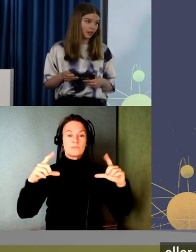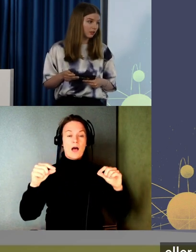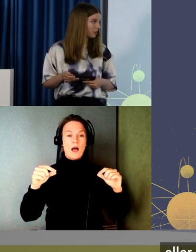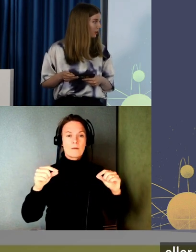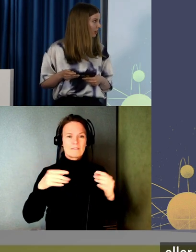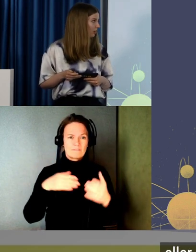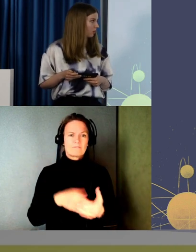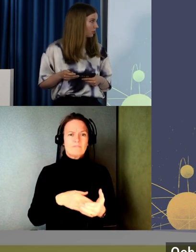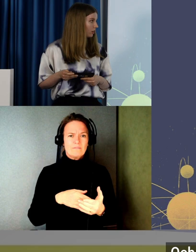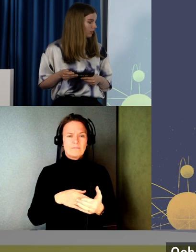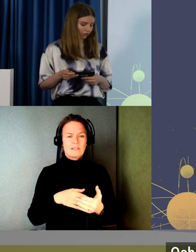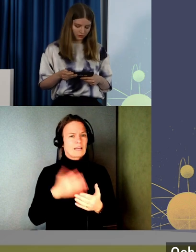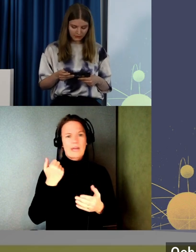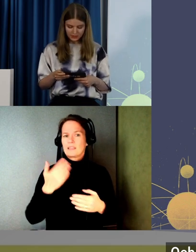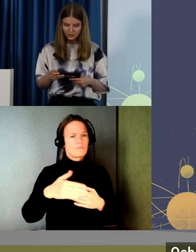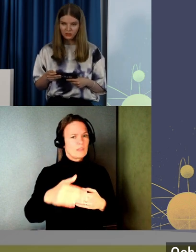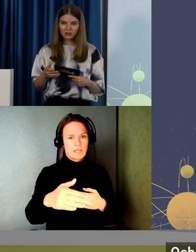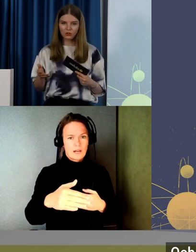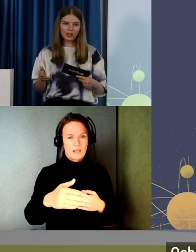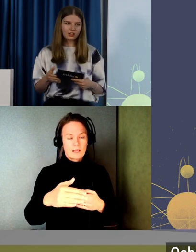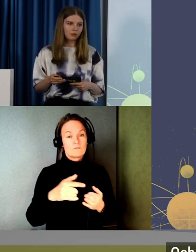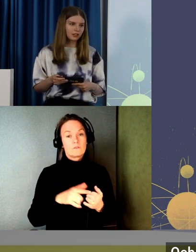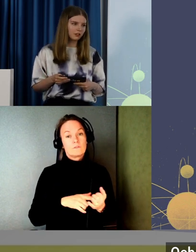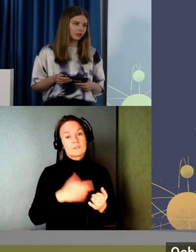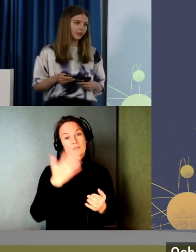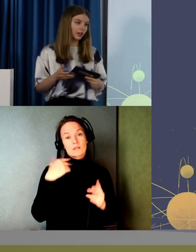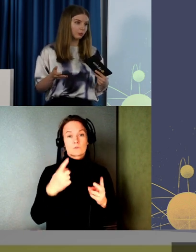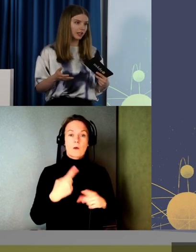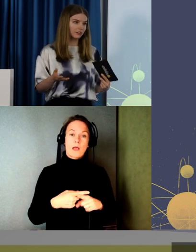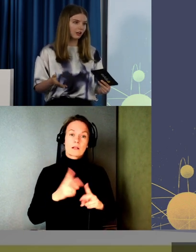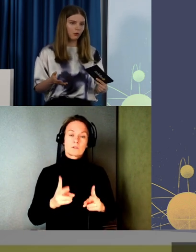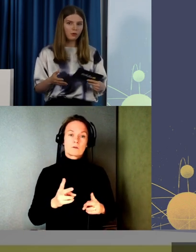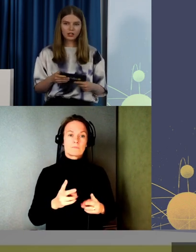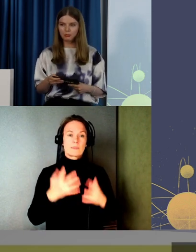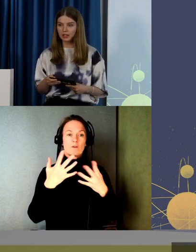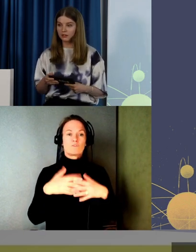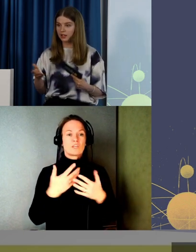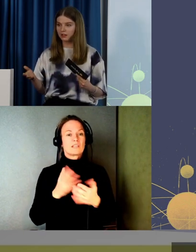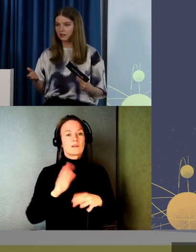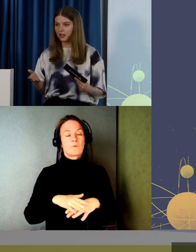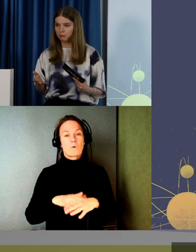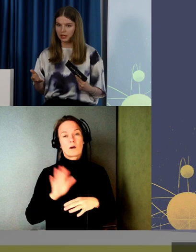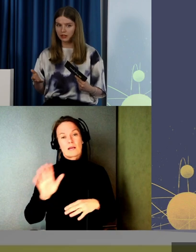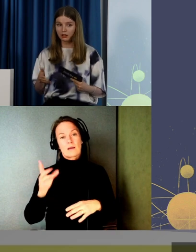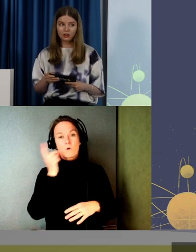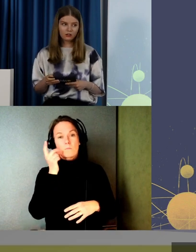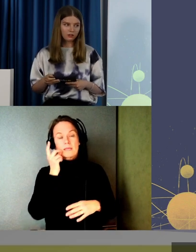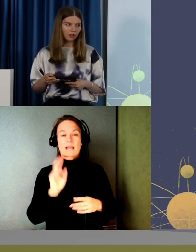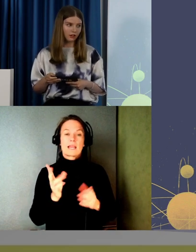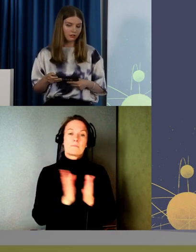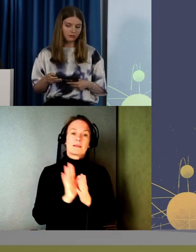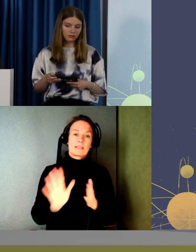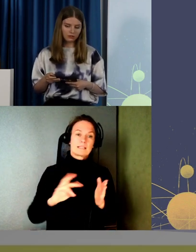inte vidare. Och för vissa så kan det vara så enkelt som att det fungerar inte på deras telefon eller med deras tekniska hjälpmedel.